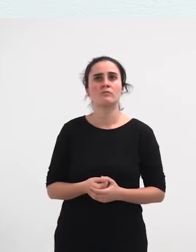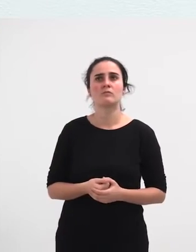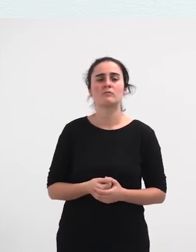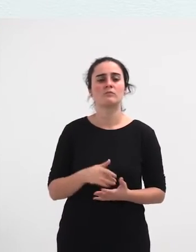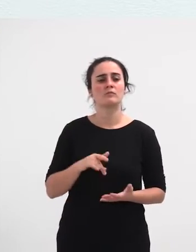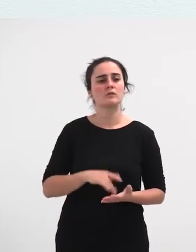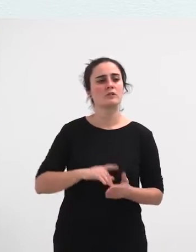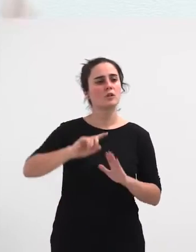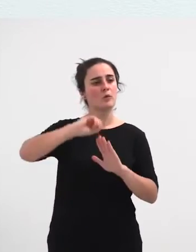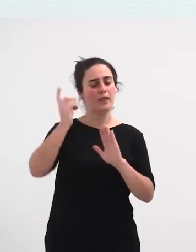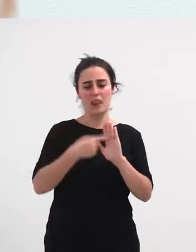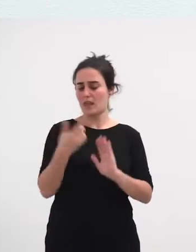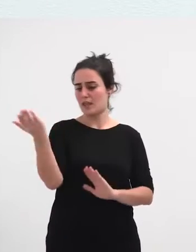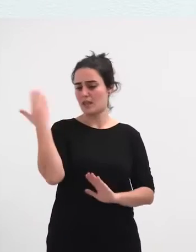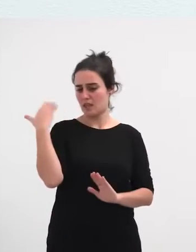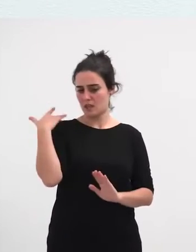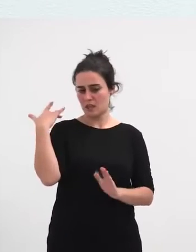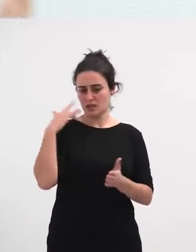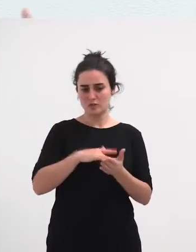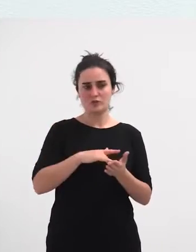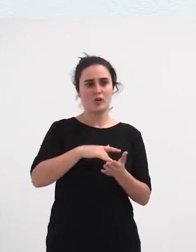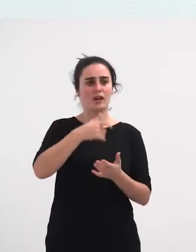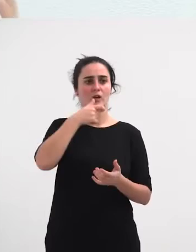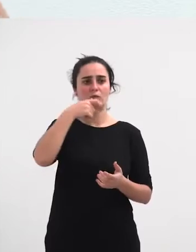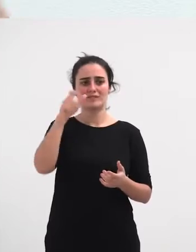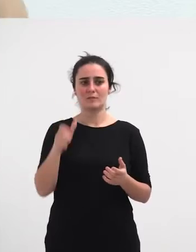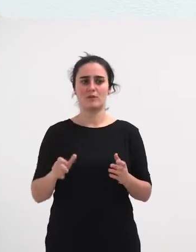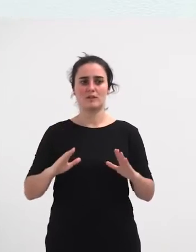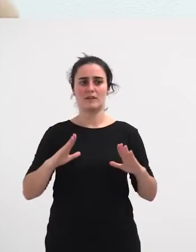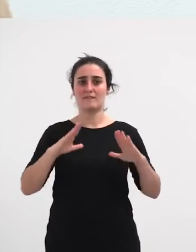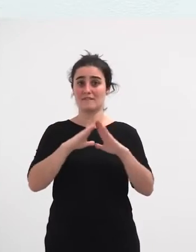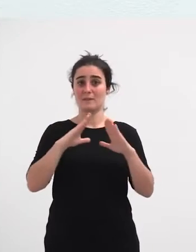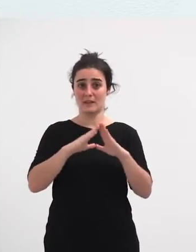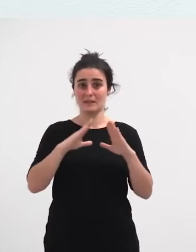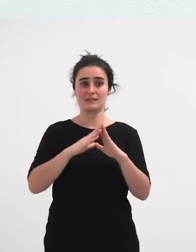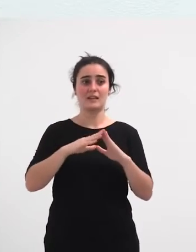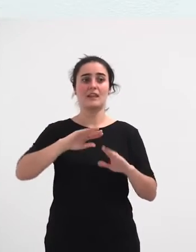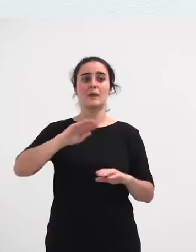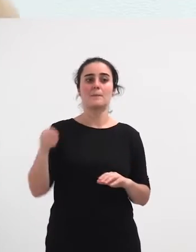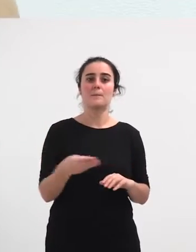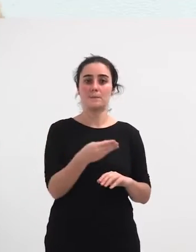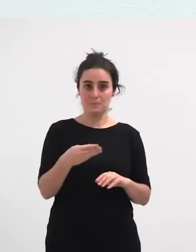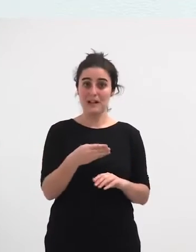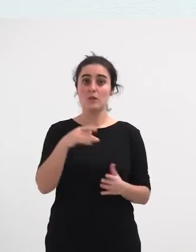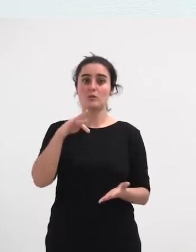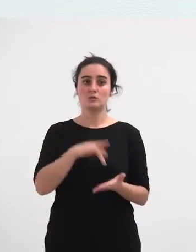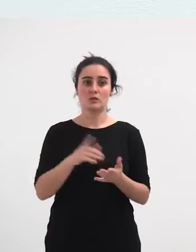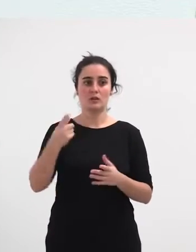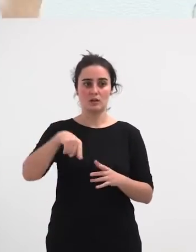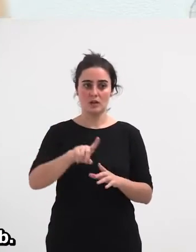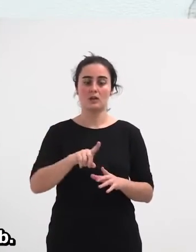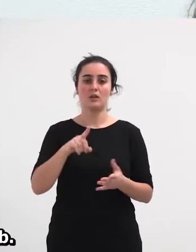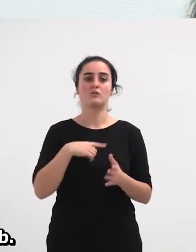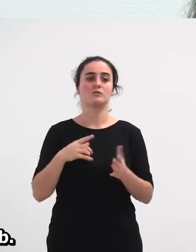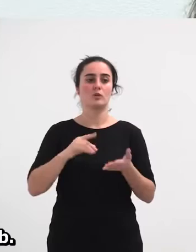aurreko legealditik jasotako terminologia feminista bat, e-atxe bildu giputazioan egon zenetik, egin zuten berdintasun